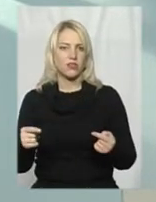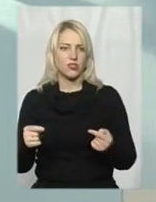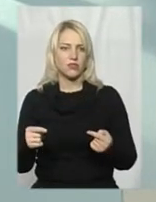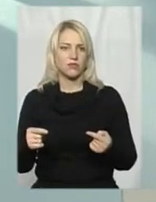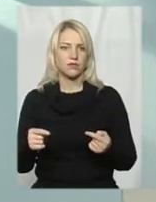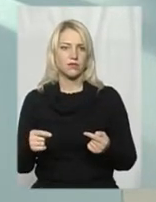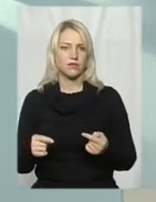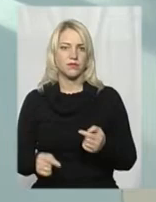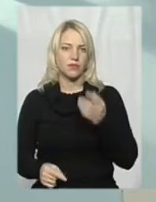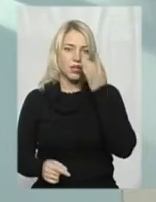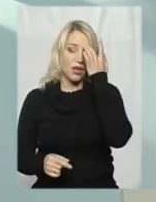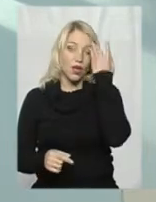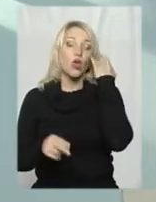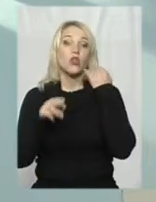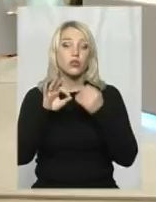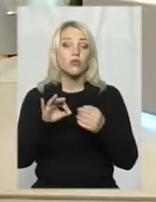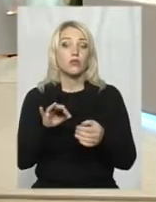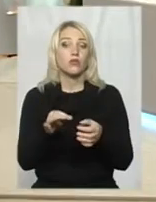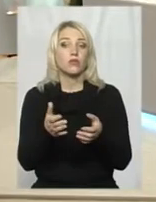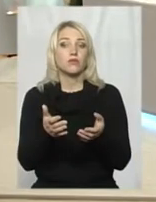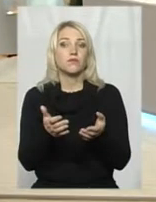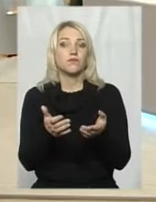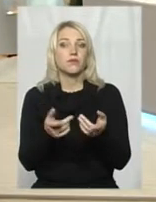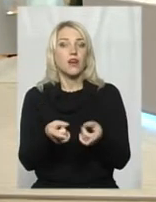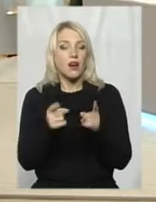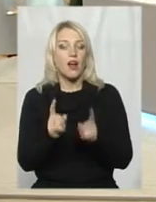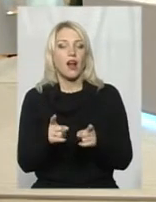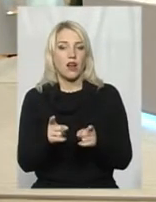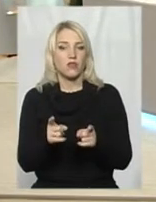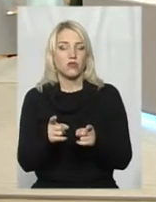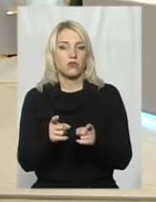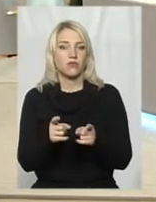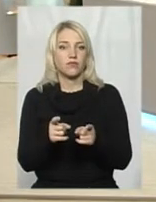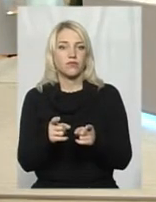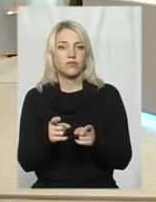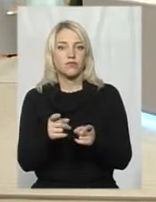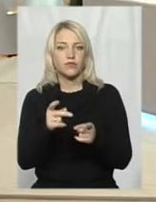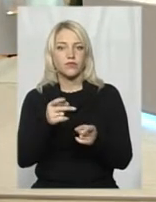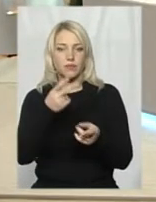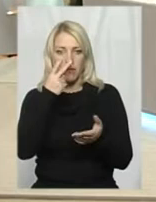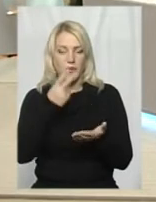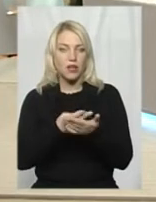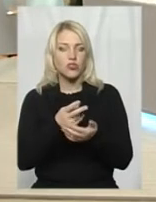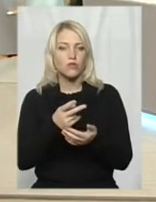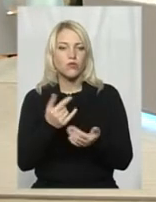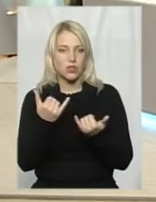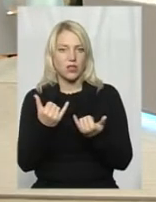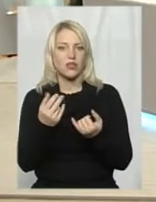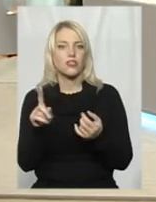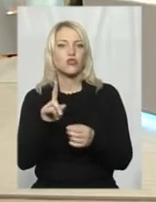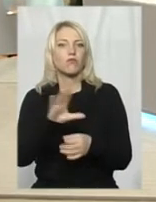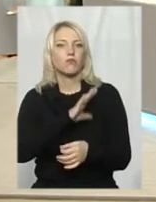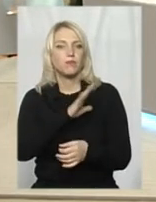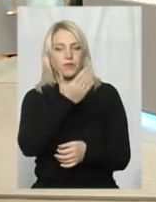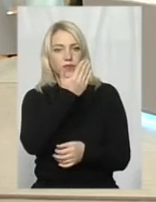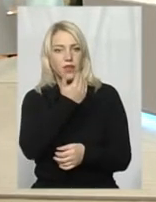безперечно, більш-менш реальну картину ми сьогодні вже бачимо. Те ж саме про